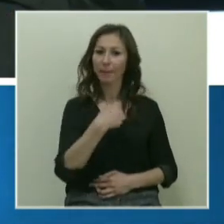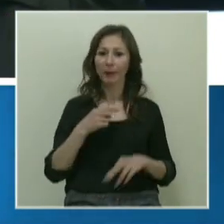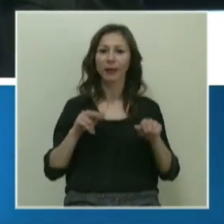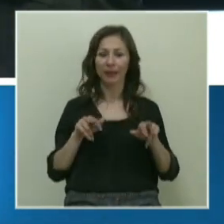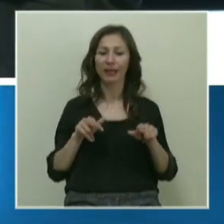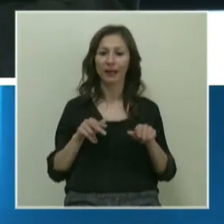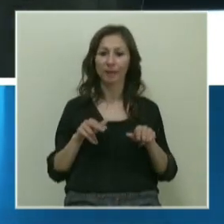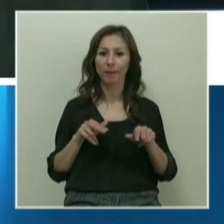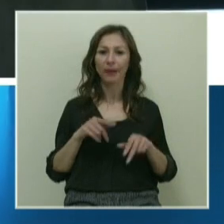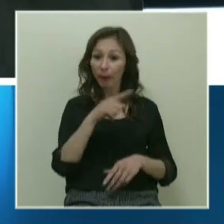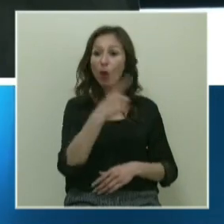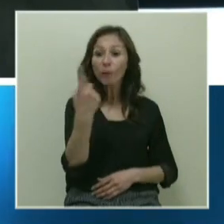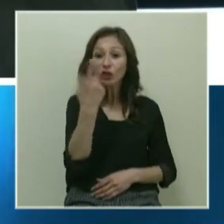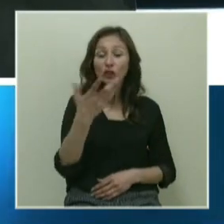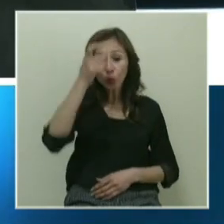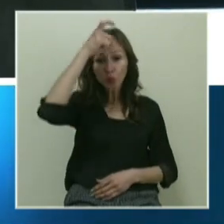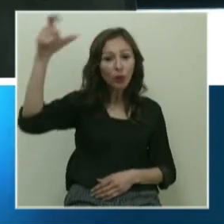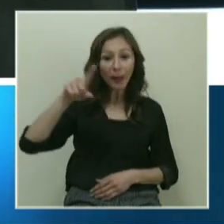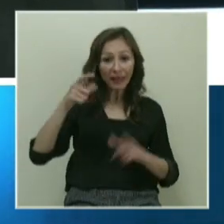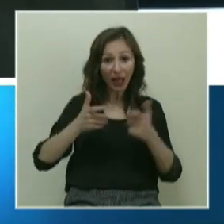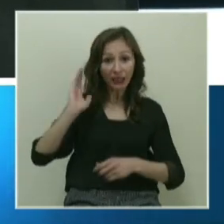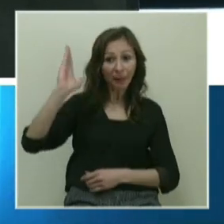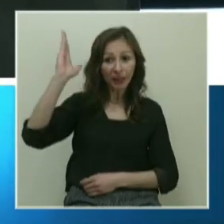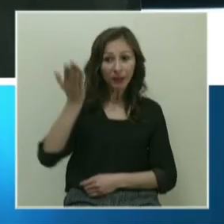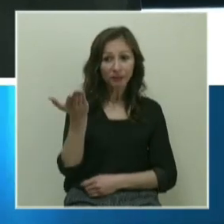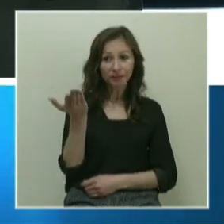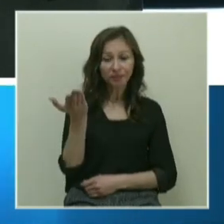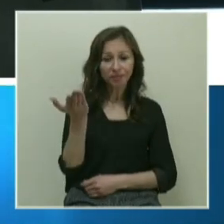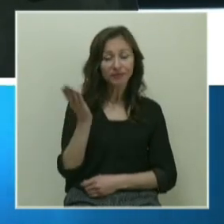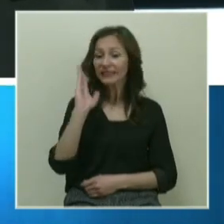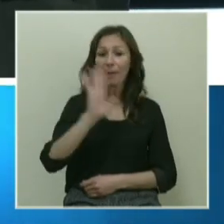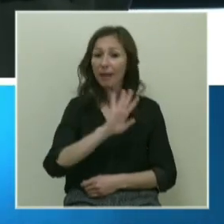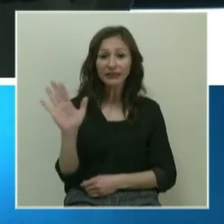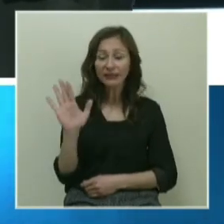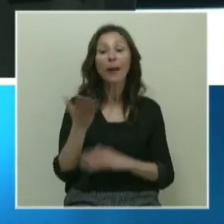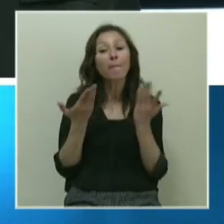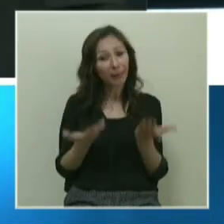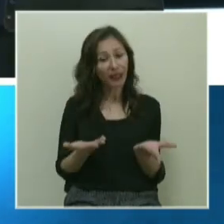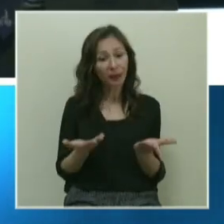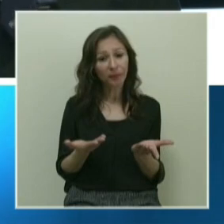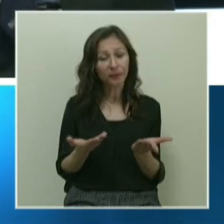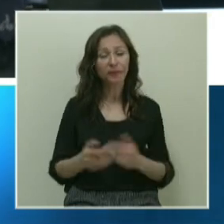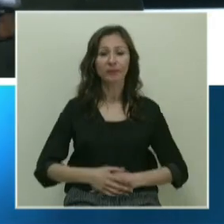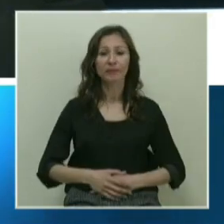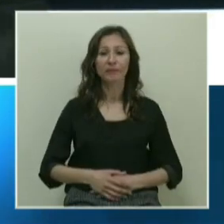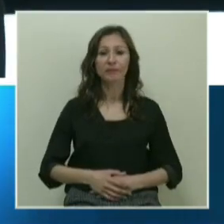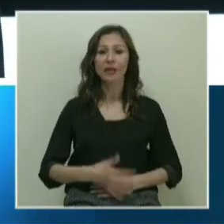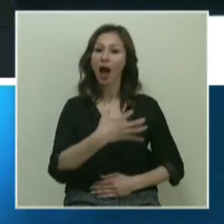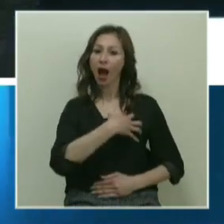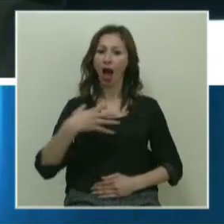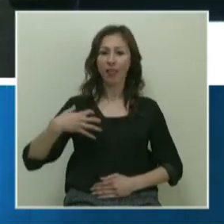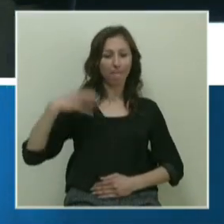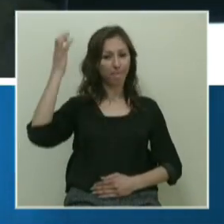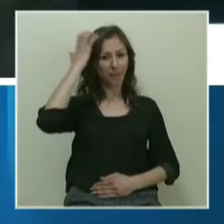Böyle bir şekilde Türkiye bir yere gidebilir mi? Gidemez. Peki, ana noktaya